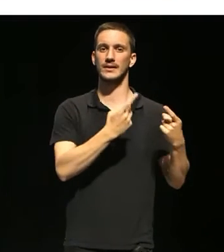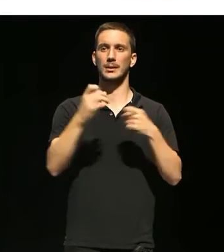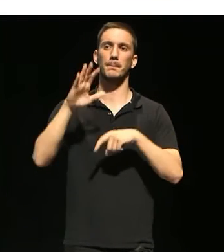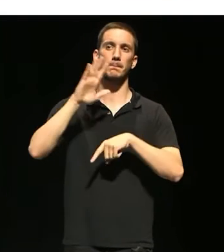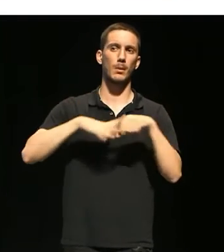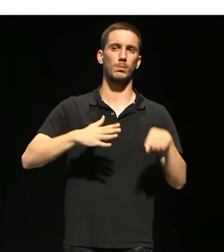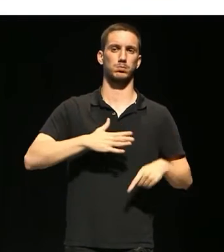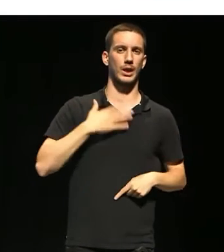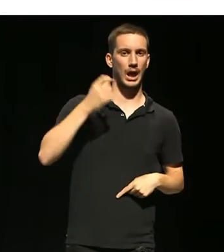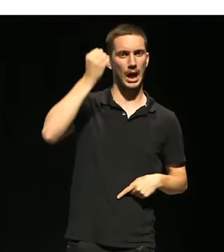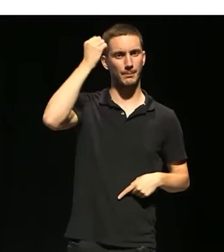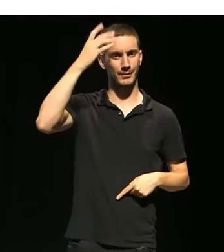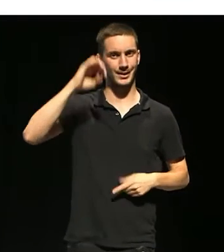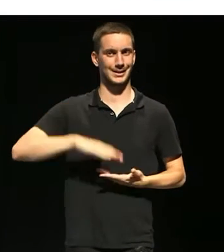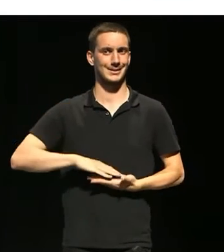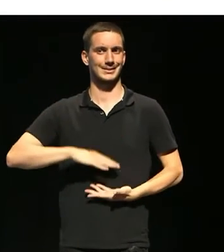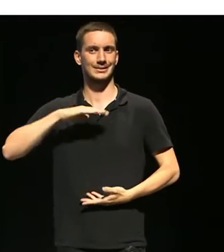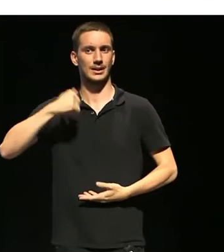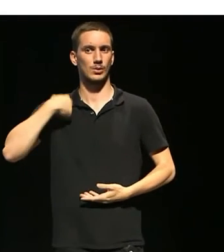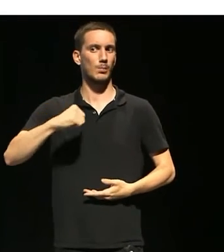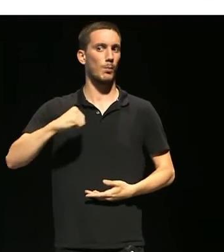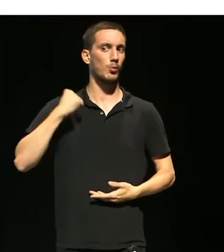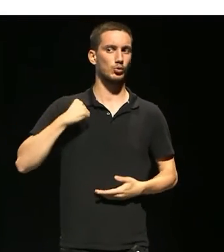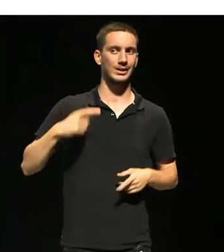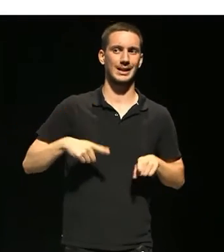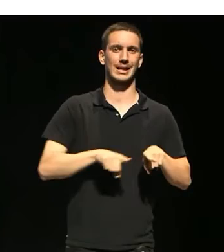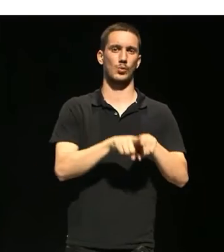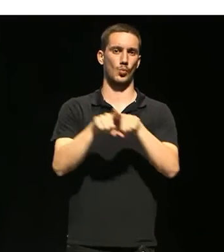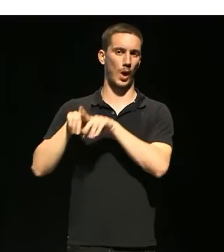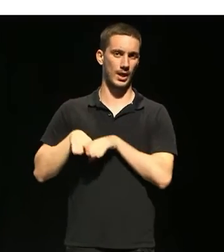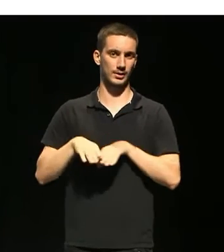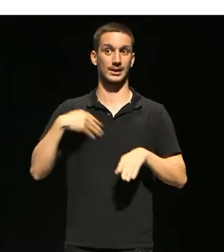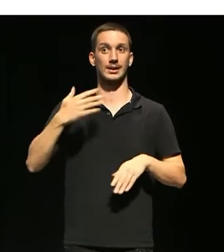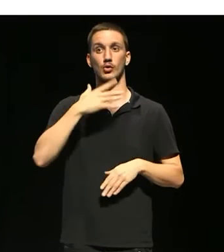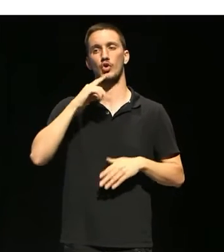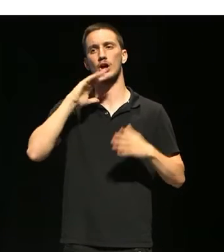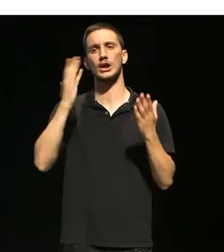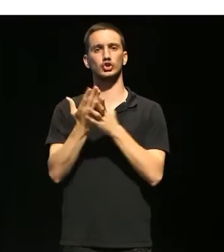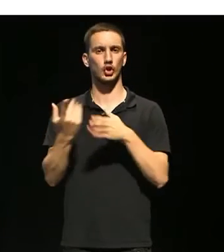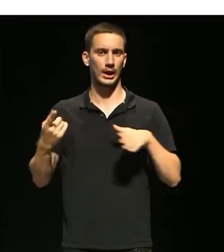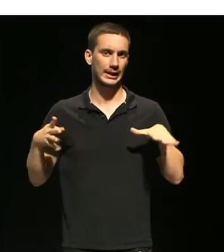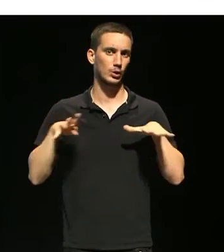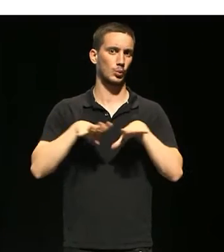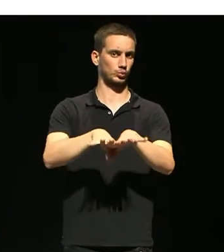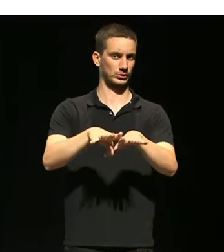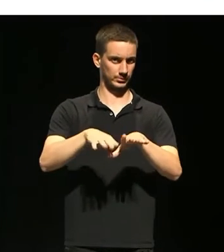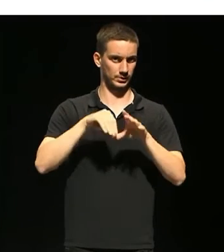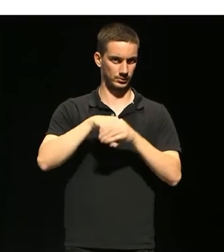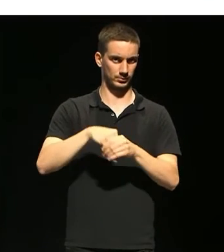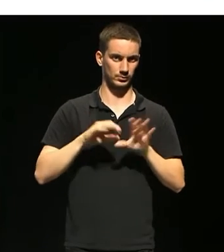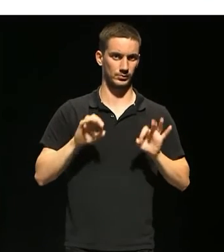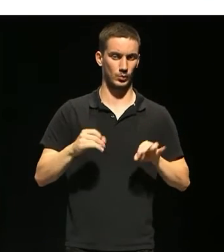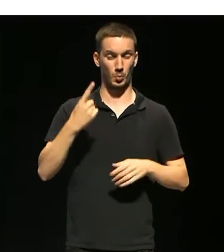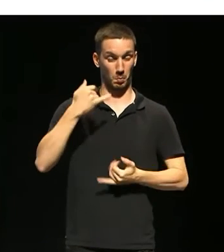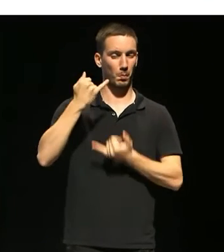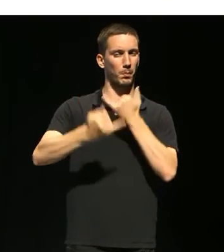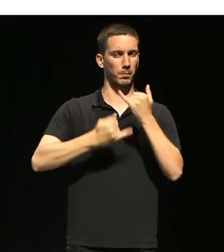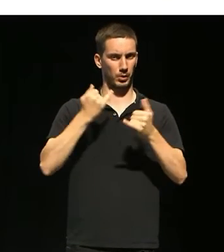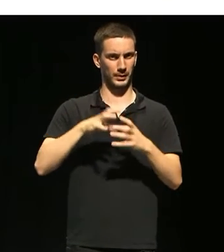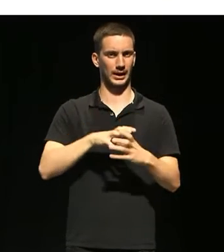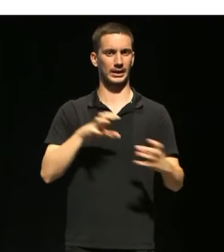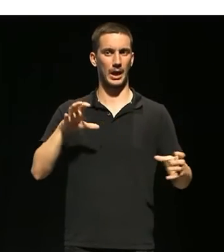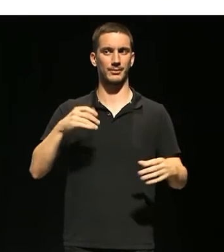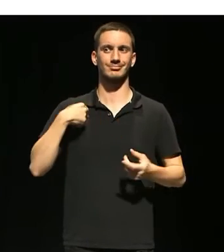aprendre, créixer i tenir igual d'oportunitats. Això vol dir una escola inclusiva amb garanties que és un problema molt greu i no s'està